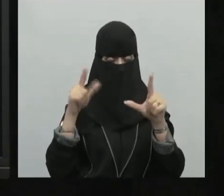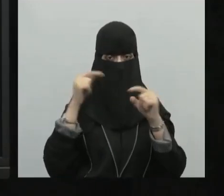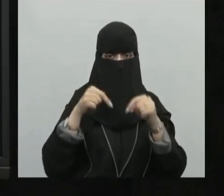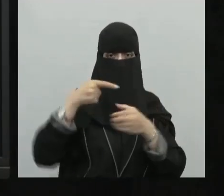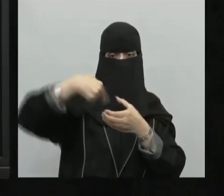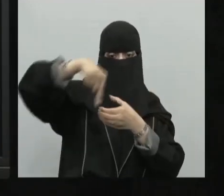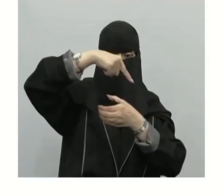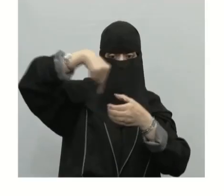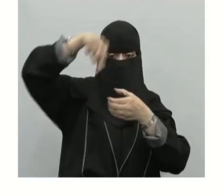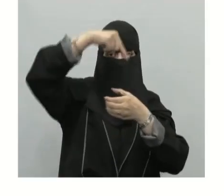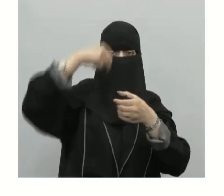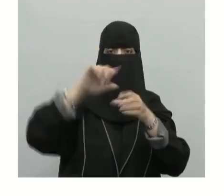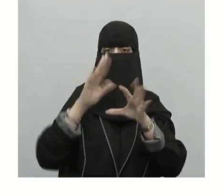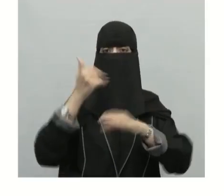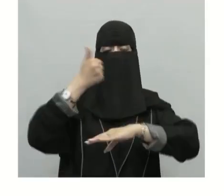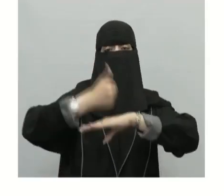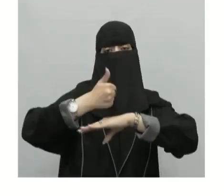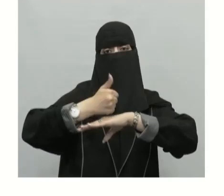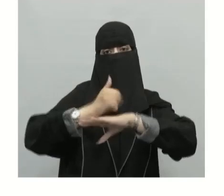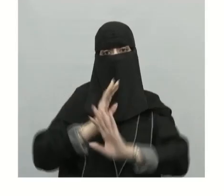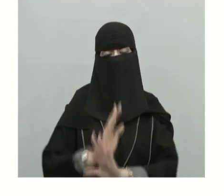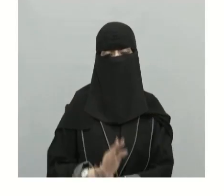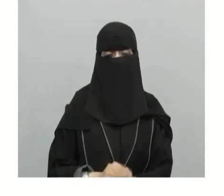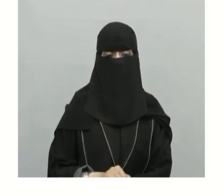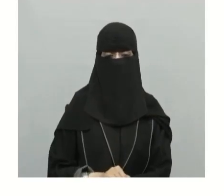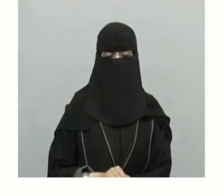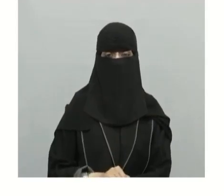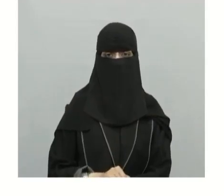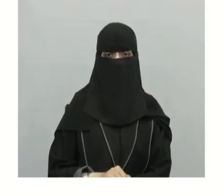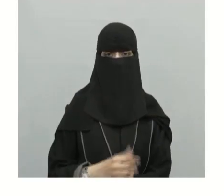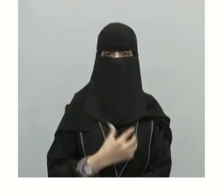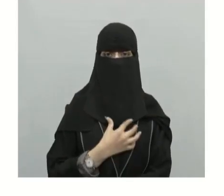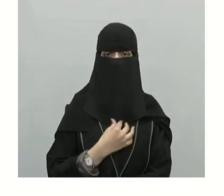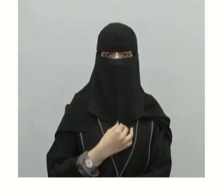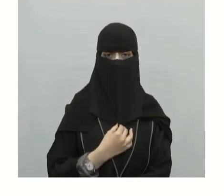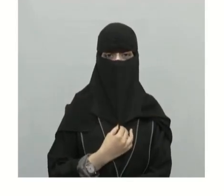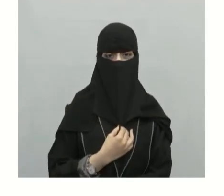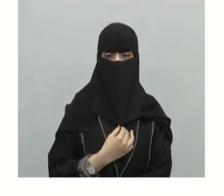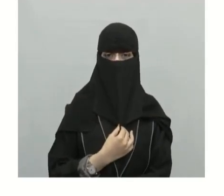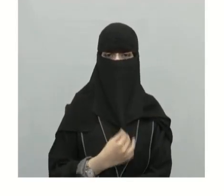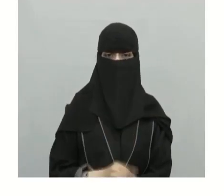دوائر العرض الرئيسية هذه هي دوائر العرض الرئيسية